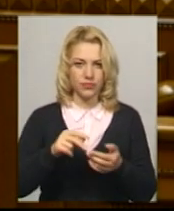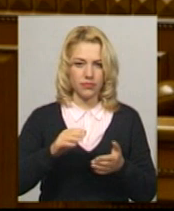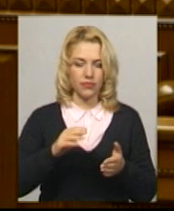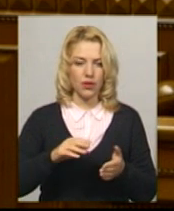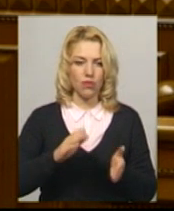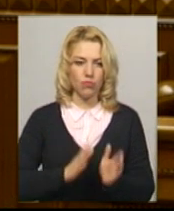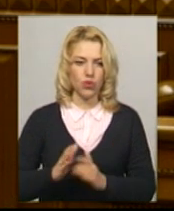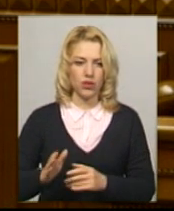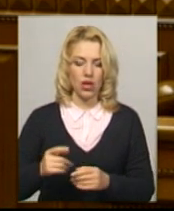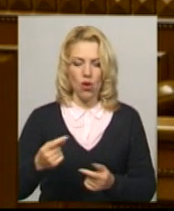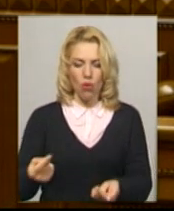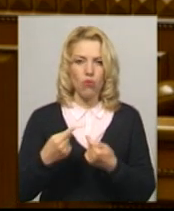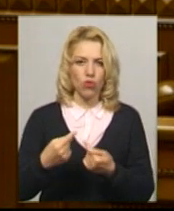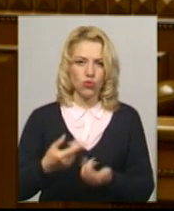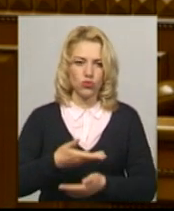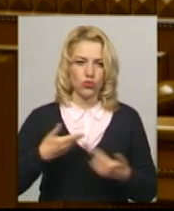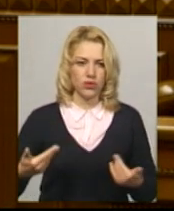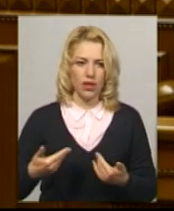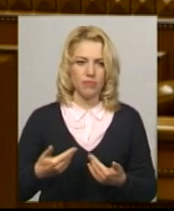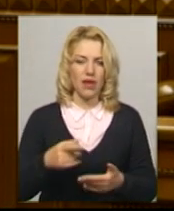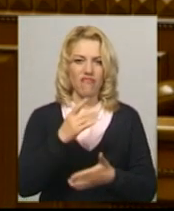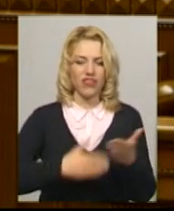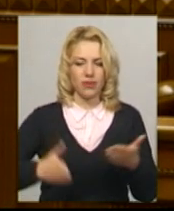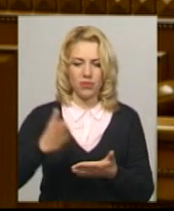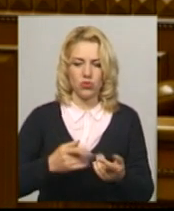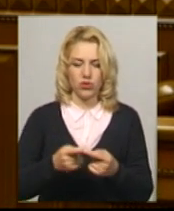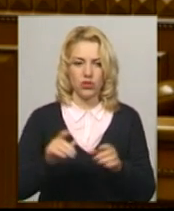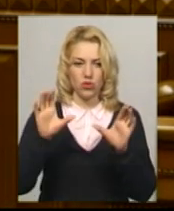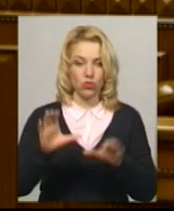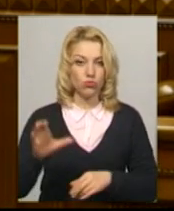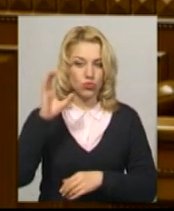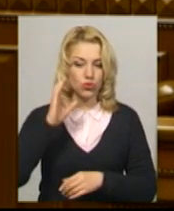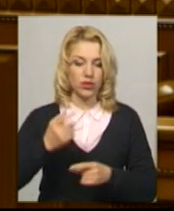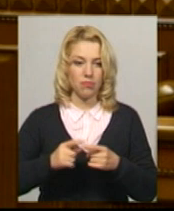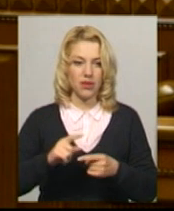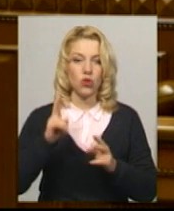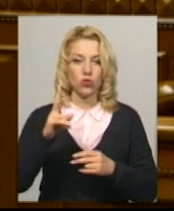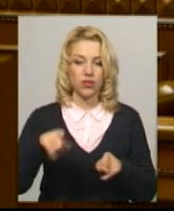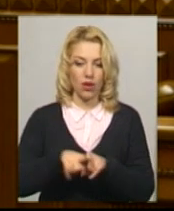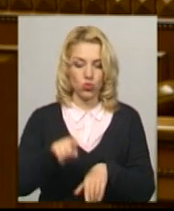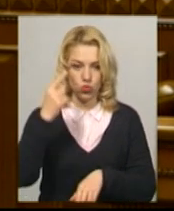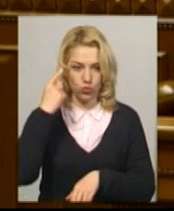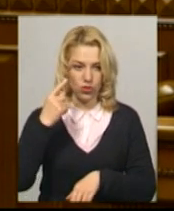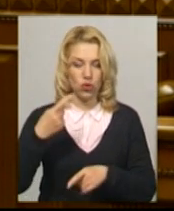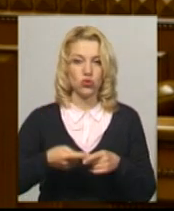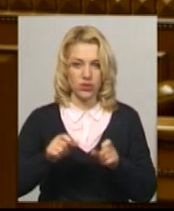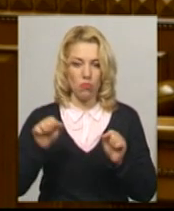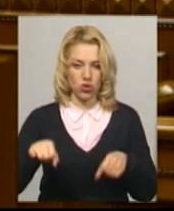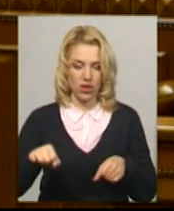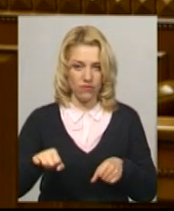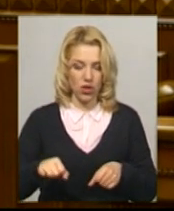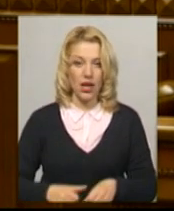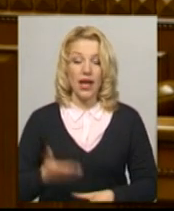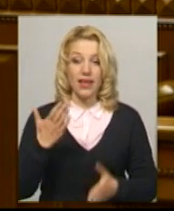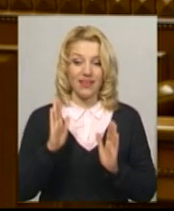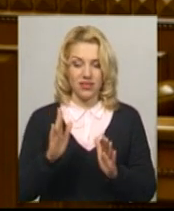погрожують відмінною цього закону. Послугуйте мене уважно всі ті, які думають, що це буде можливо. Як